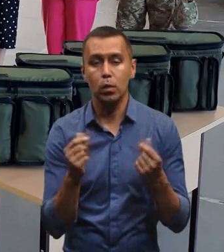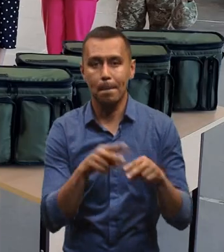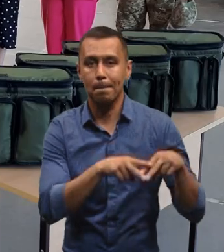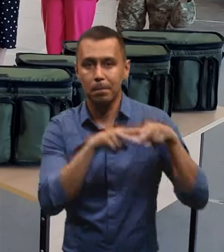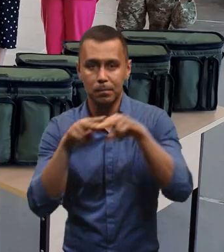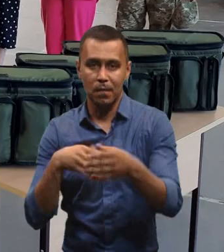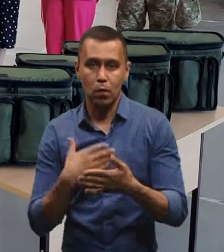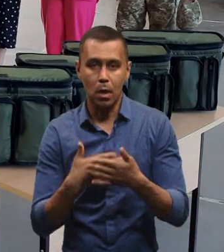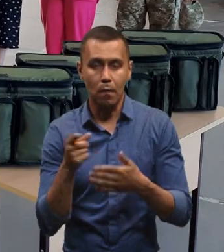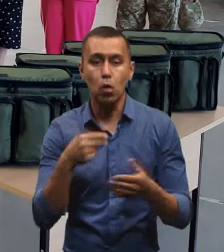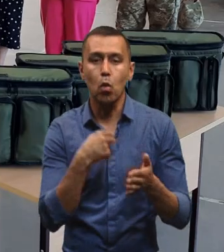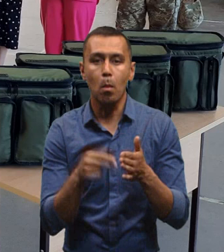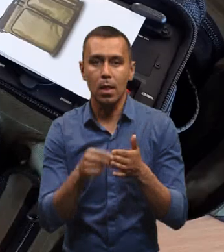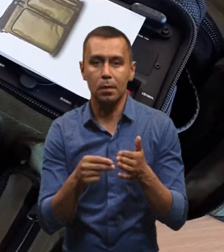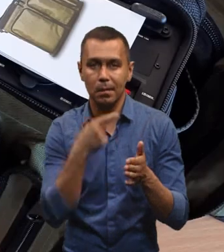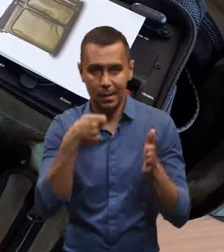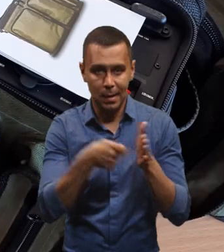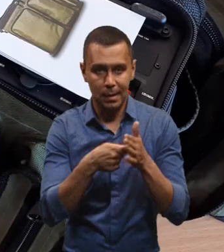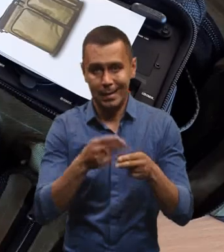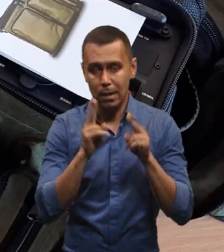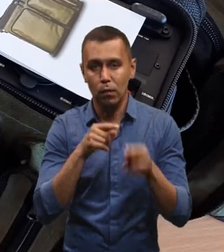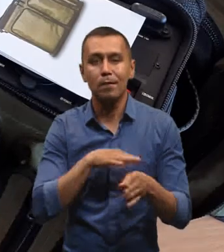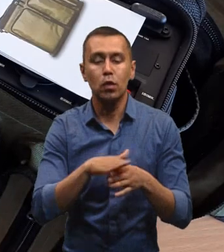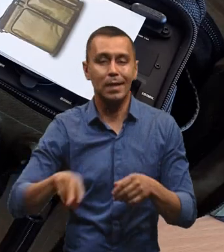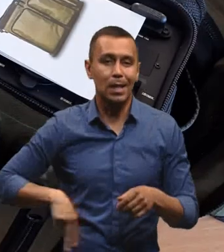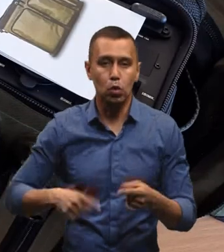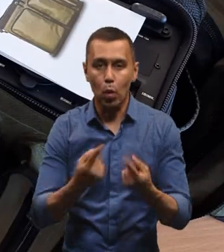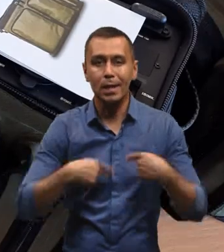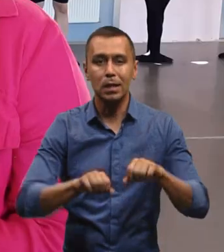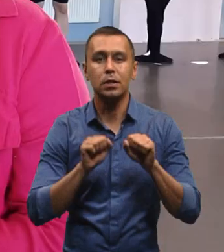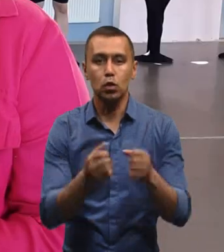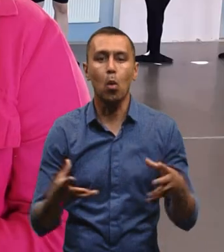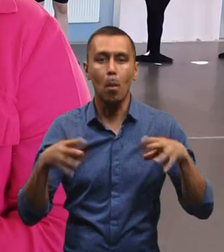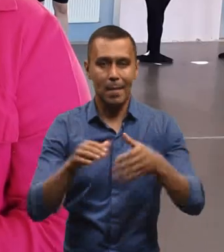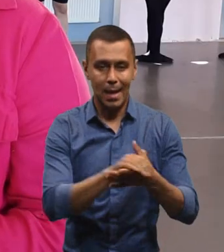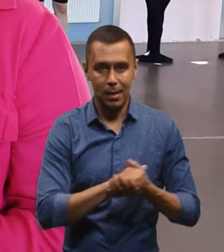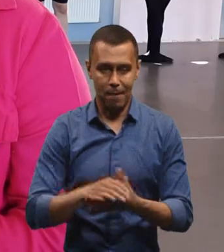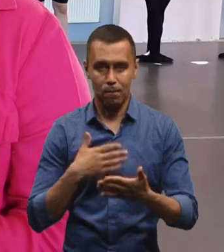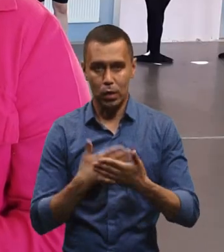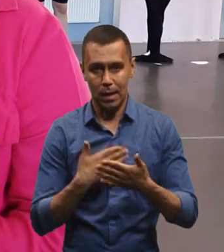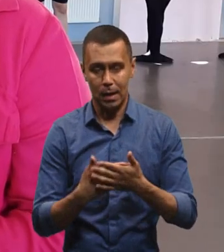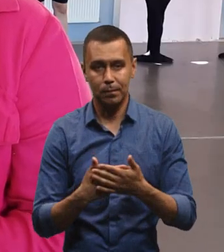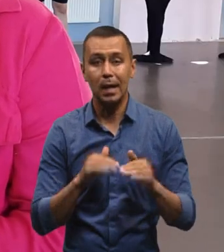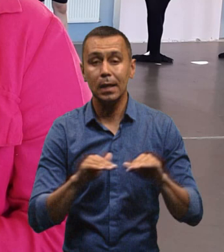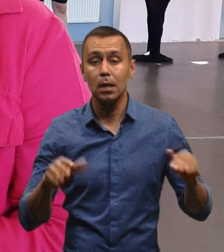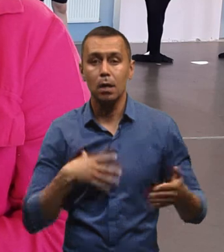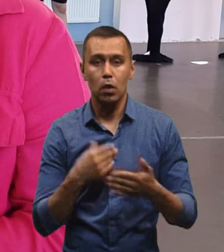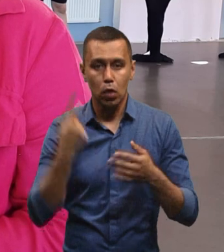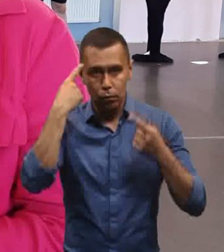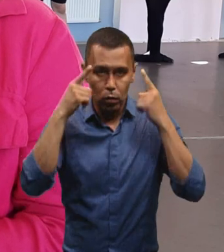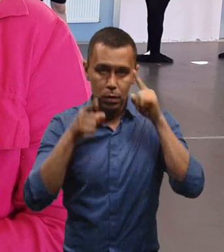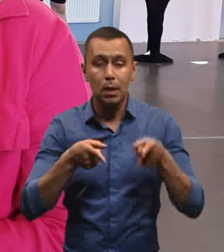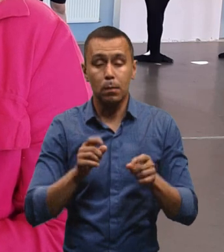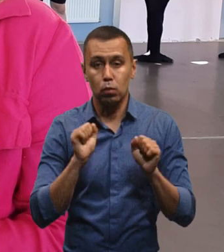передали волонтерам, а ті купили зарядні станції, каже виконавча директорка організації «Захист об'єднання волонтерів» Леся Стебло. Діти своєю творчістю